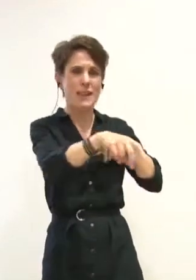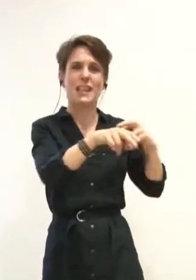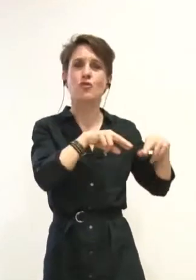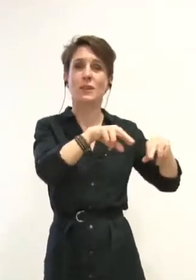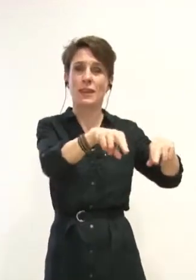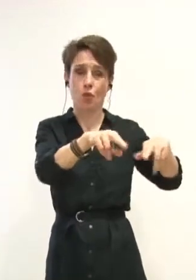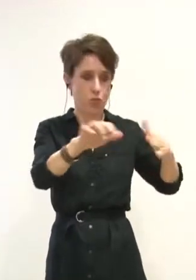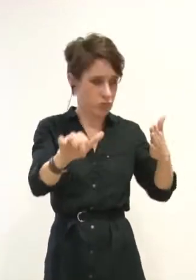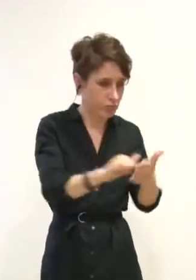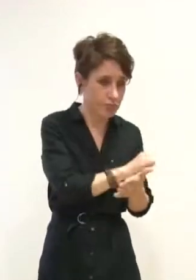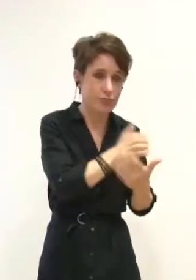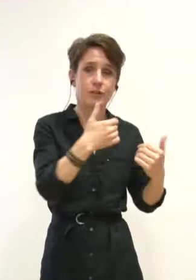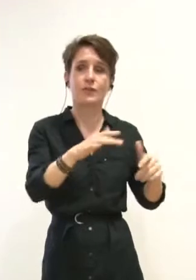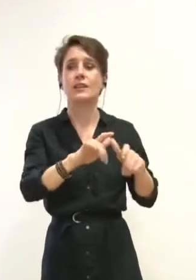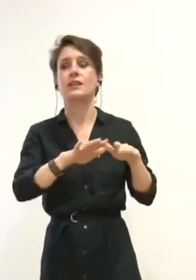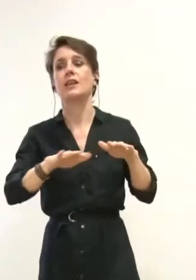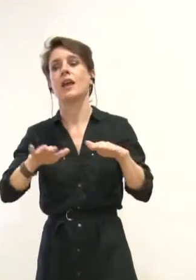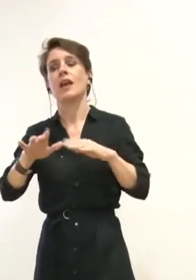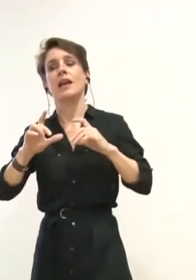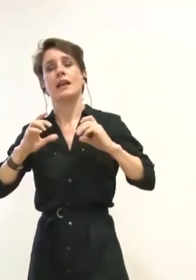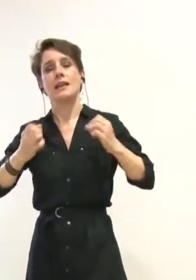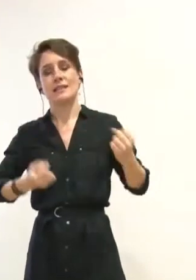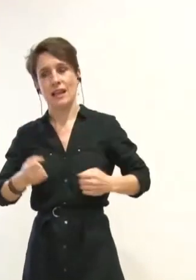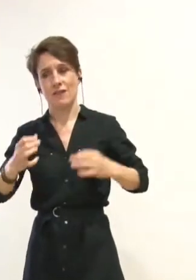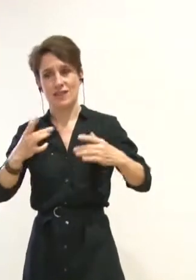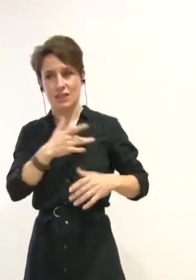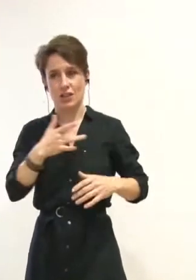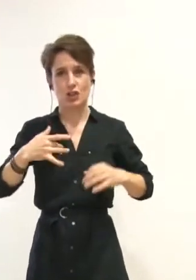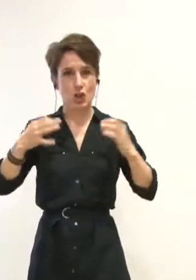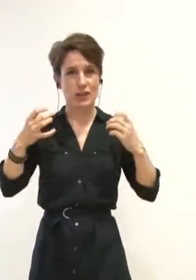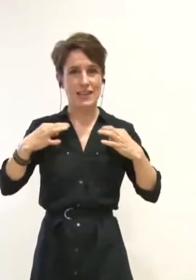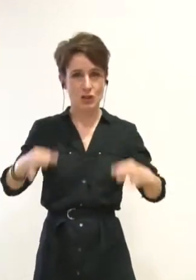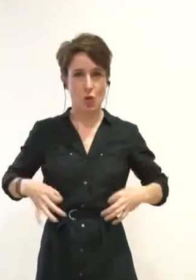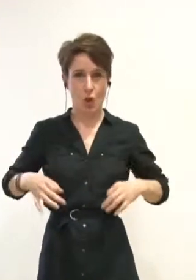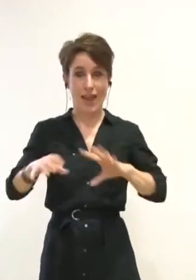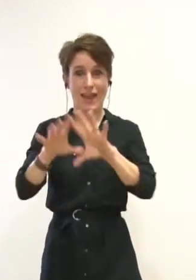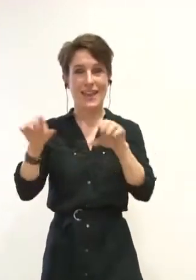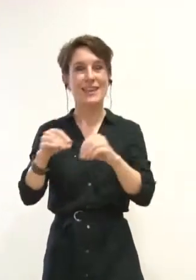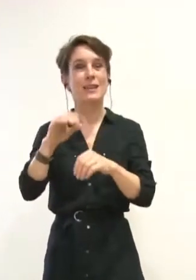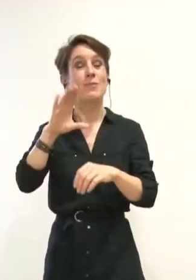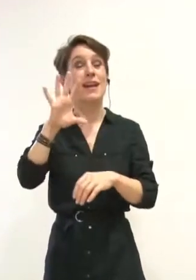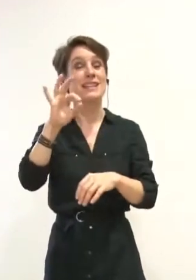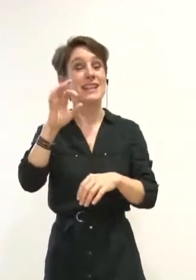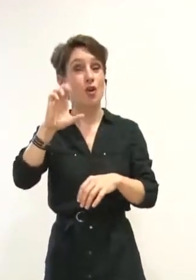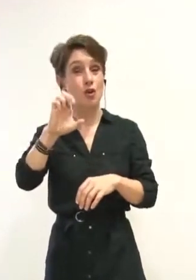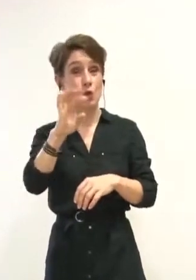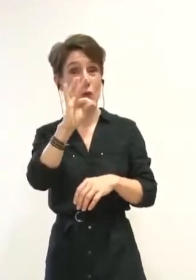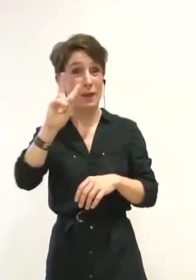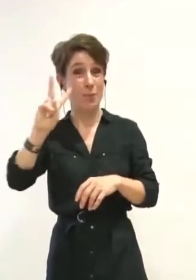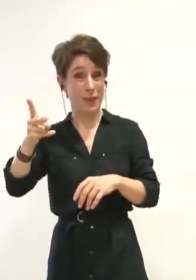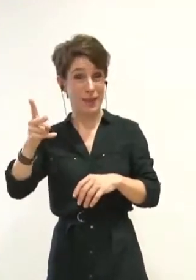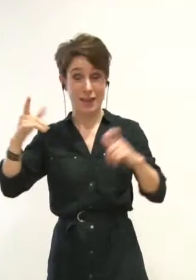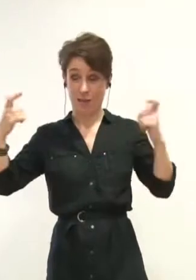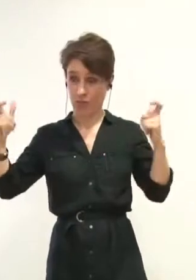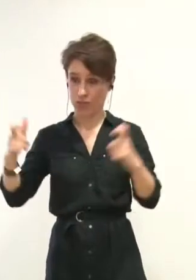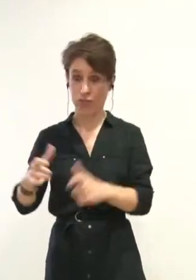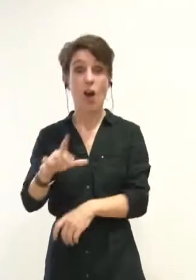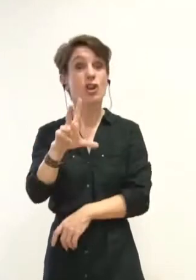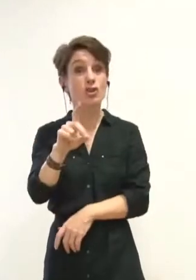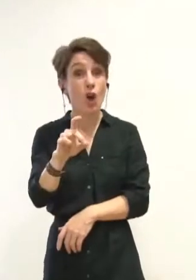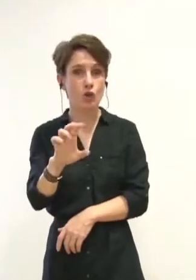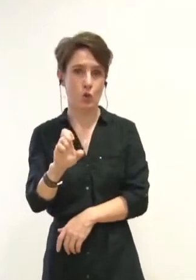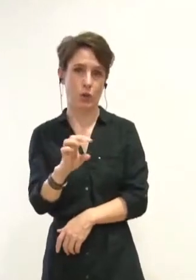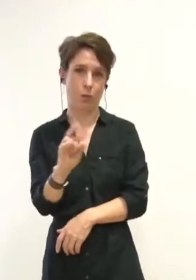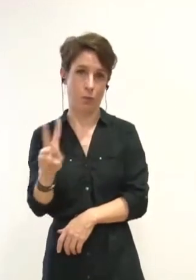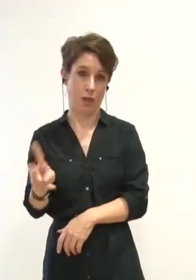écoles. Les services de santé scolaire a vu ces effectifs fondre, passant de 50 ETP en 2014 à 30 aujourd'hui, et